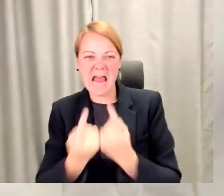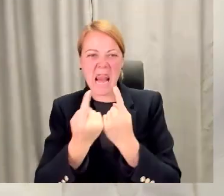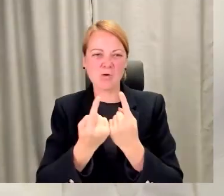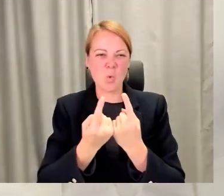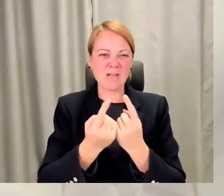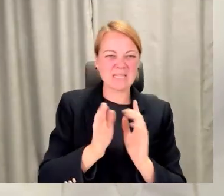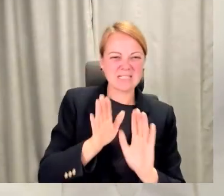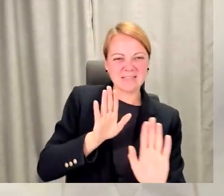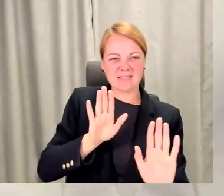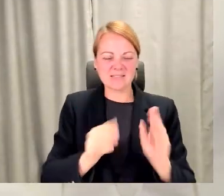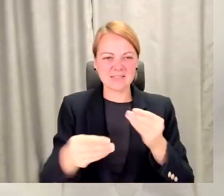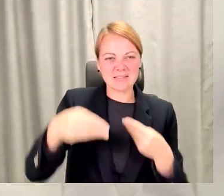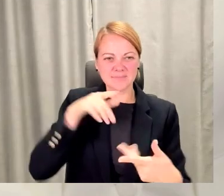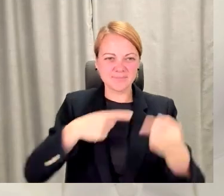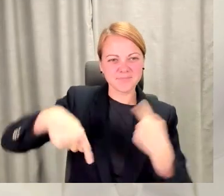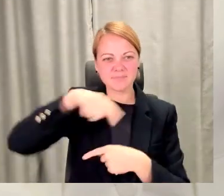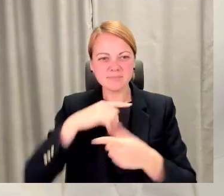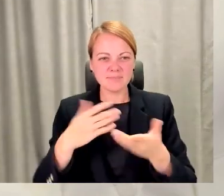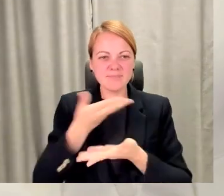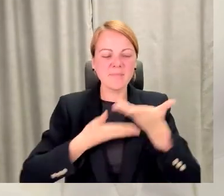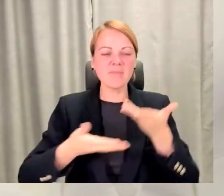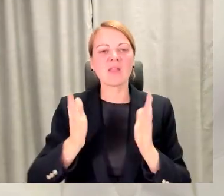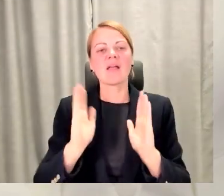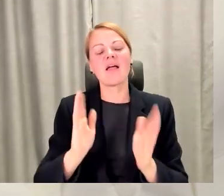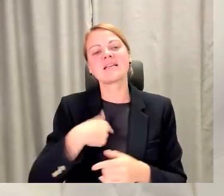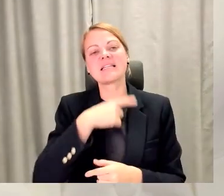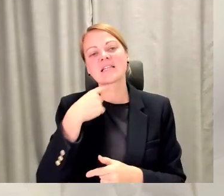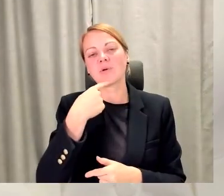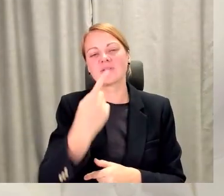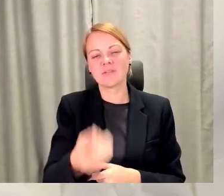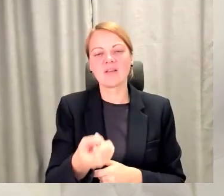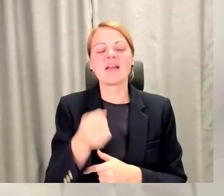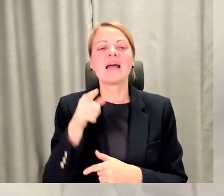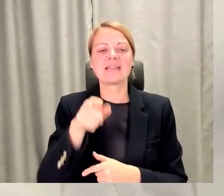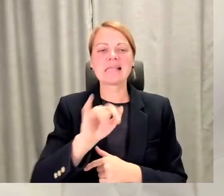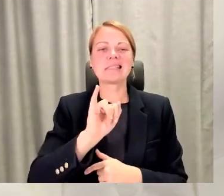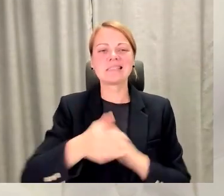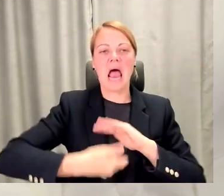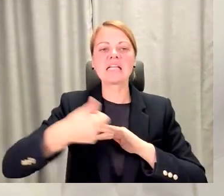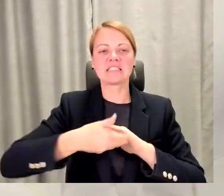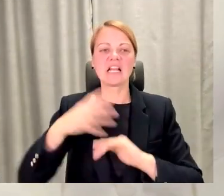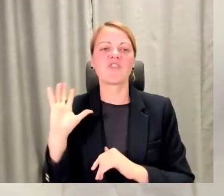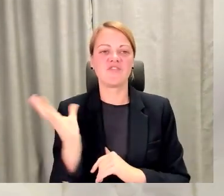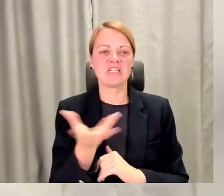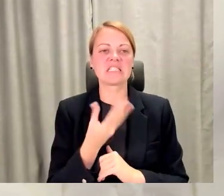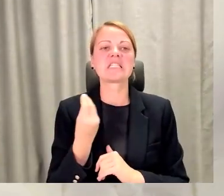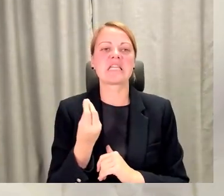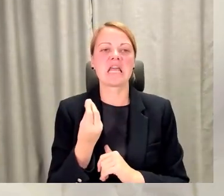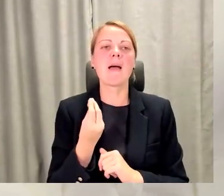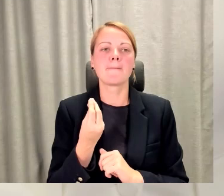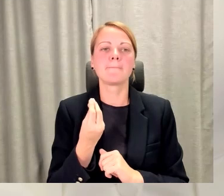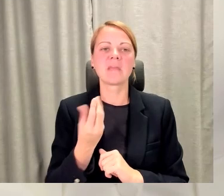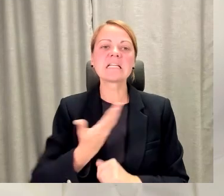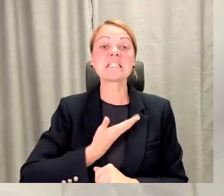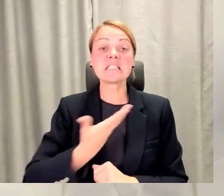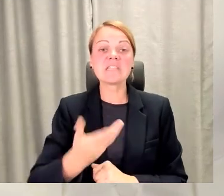manuprāt, es gribēju teikt, un labi, es teikšu, ka tas ir izaicinājusi mums visiem. Tāpēc, ka dzīve ir dzīve, un mēs gribam